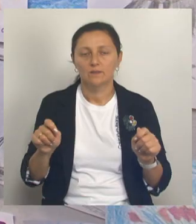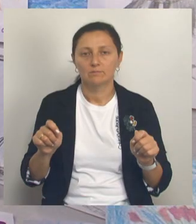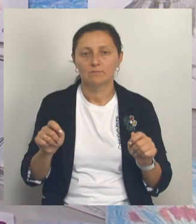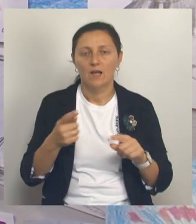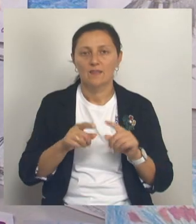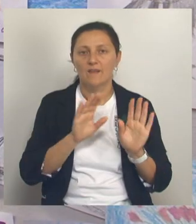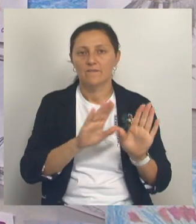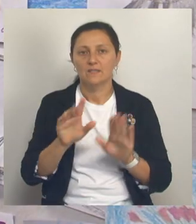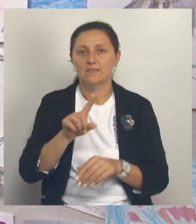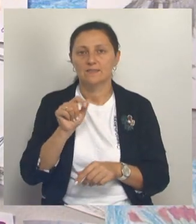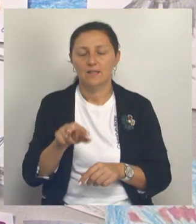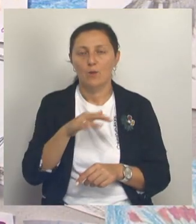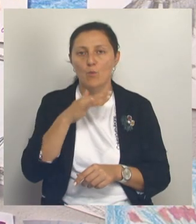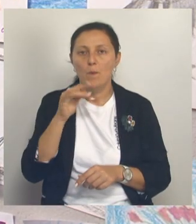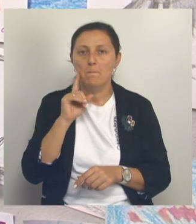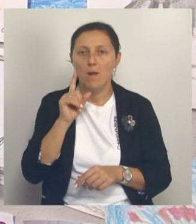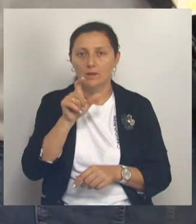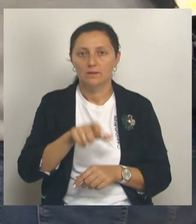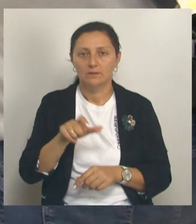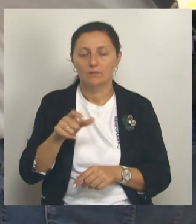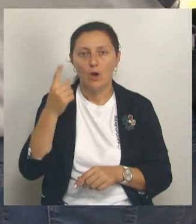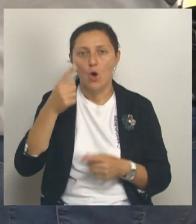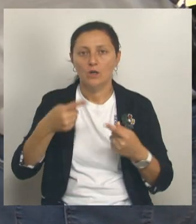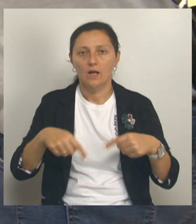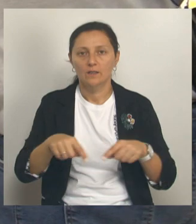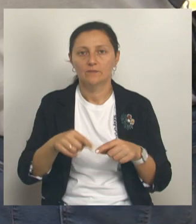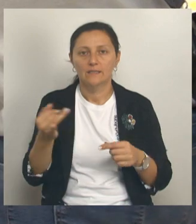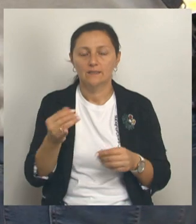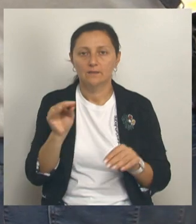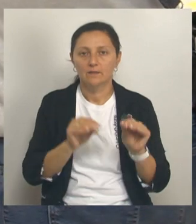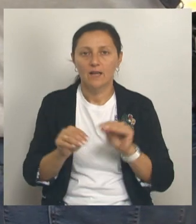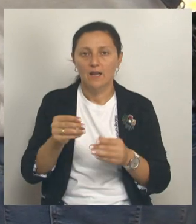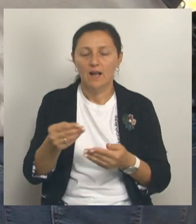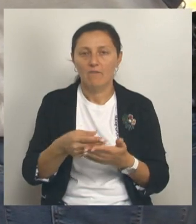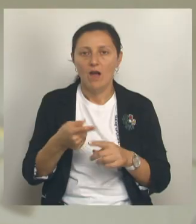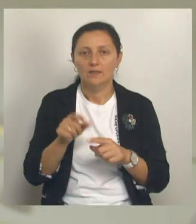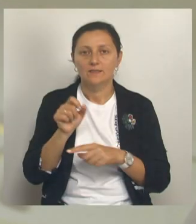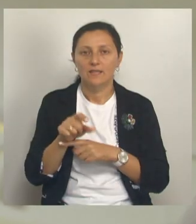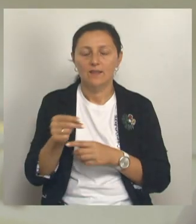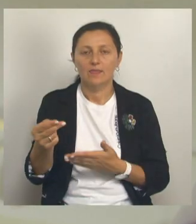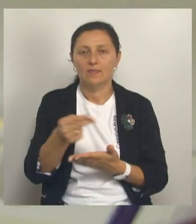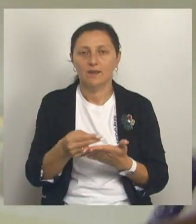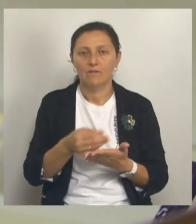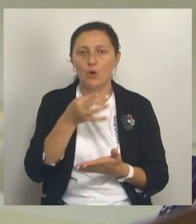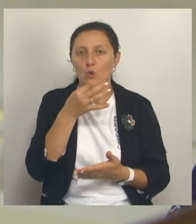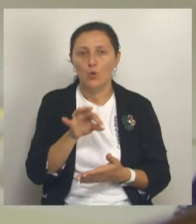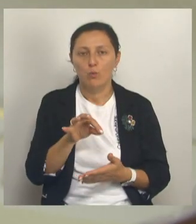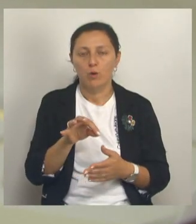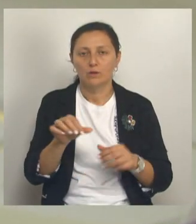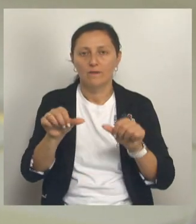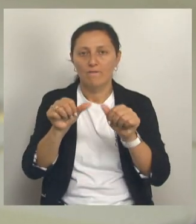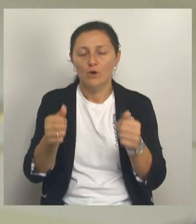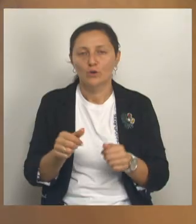экспозиционном зале много молодежи. Организаторы увлекают квестом. Одно из заданий – нарисовать любой образ. Все, что